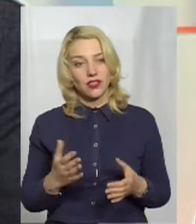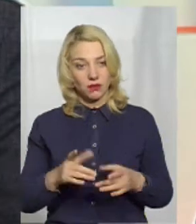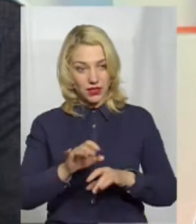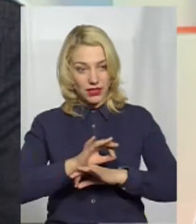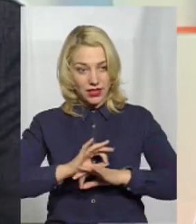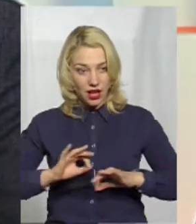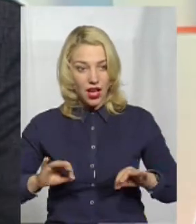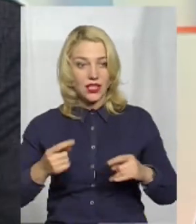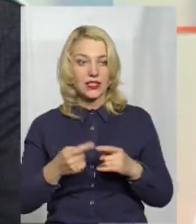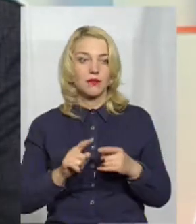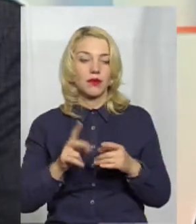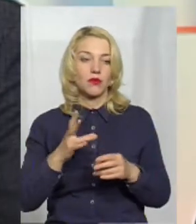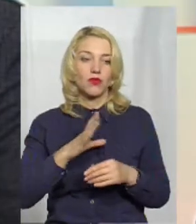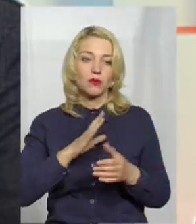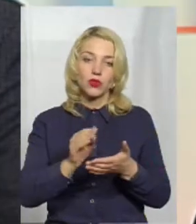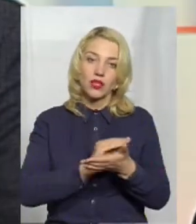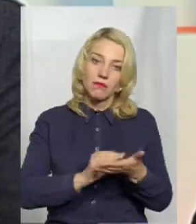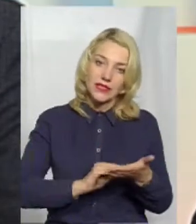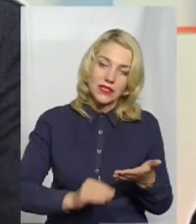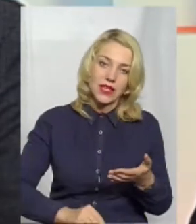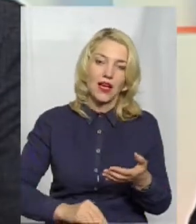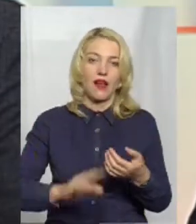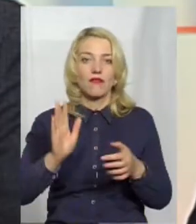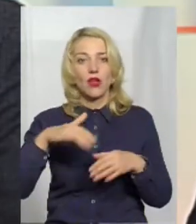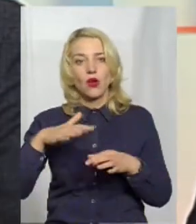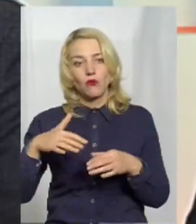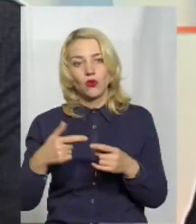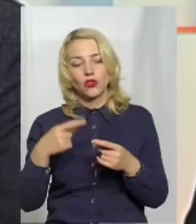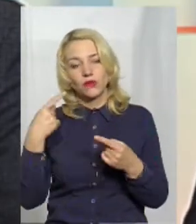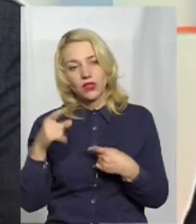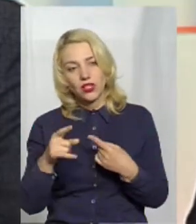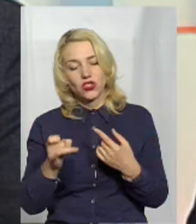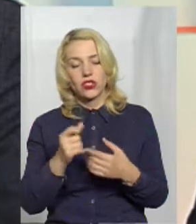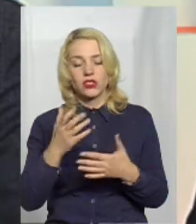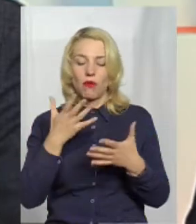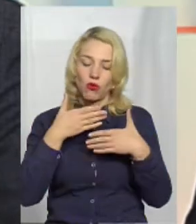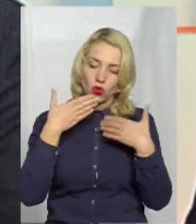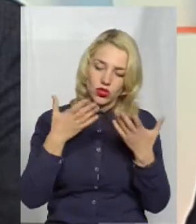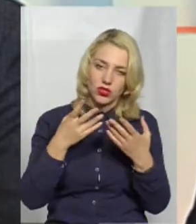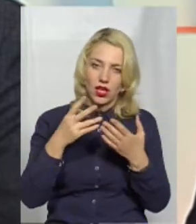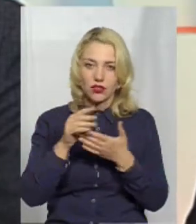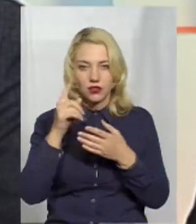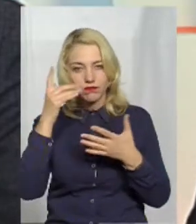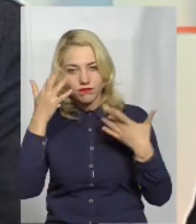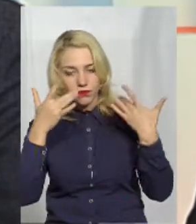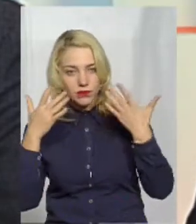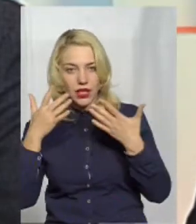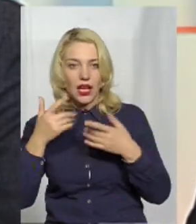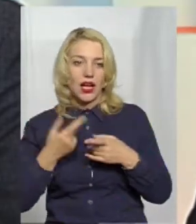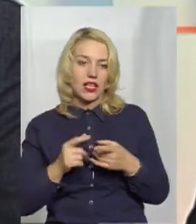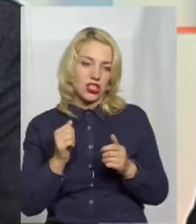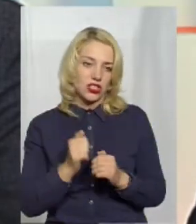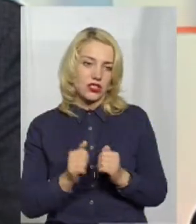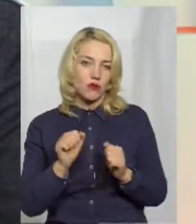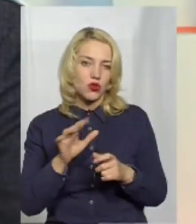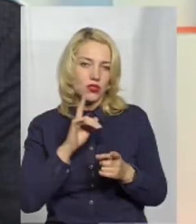ідеалі, то це мало би бути так, що ти написав, потім, на інший день, ще раз я прийшов, комусь дав прочитати. Дуже часто у тебе